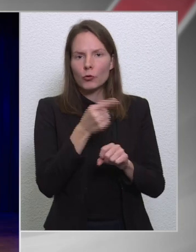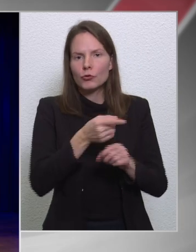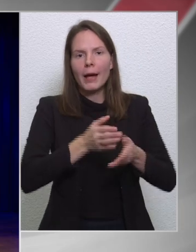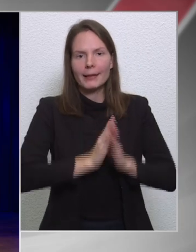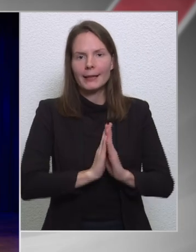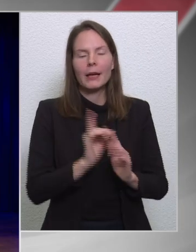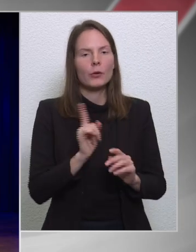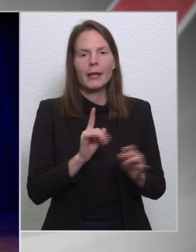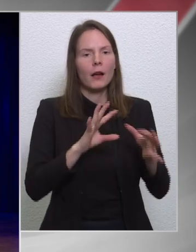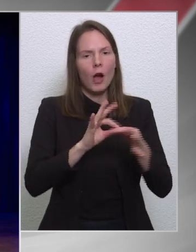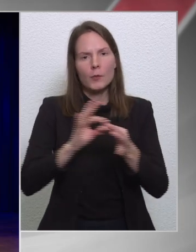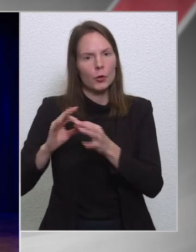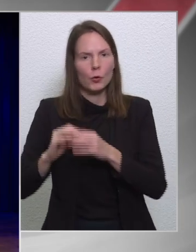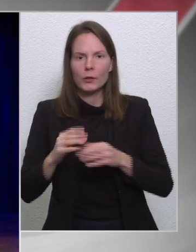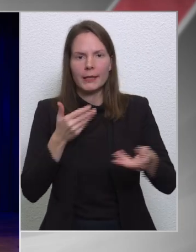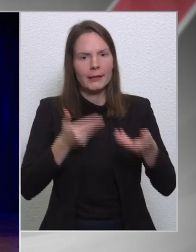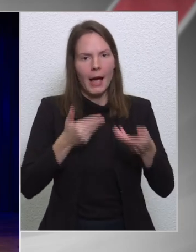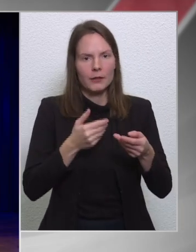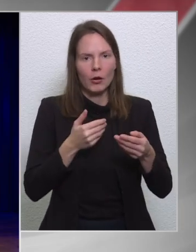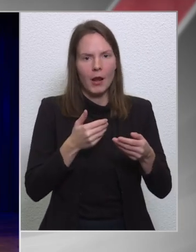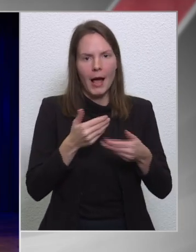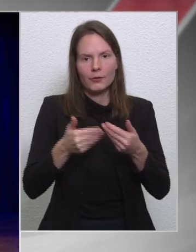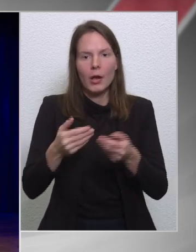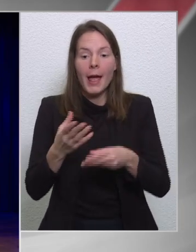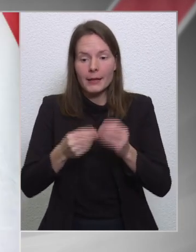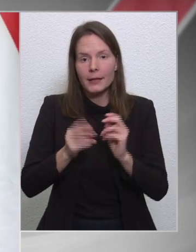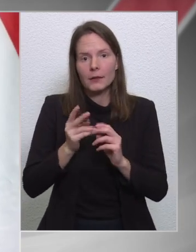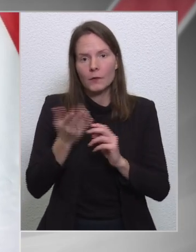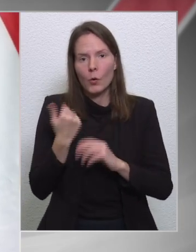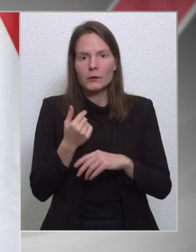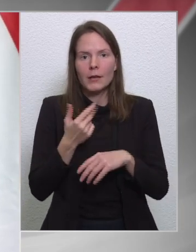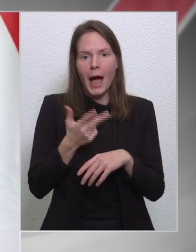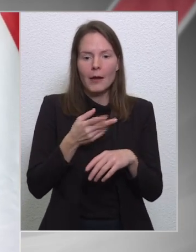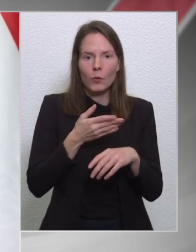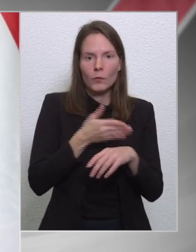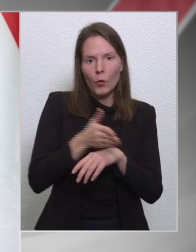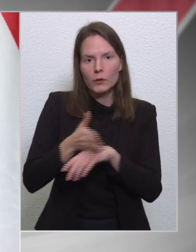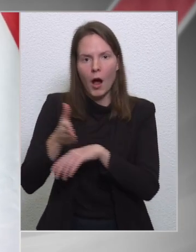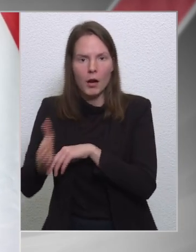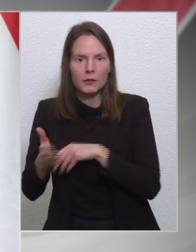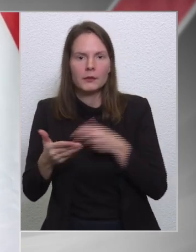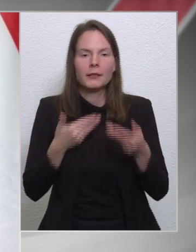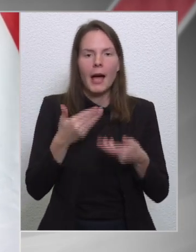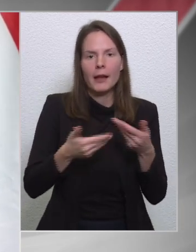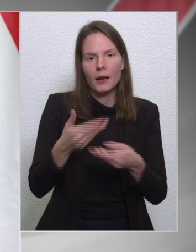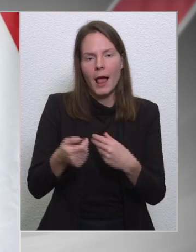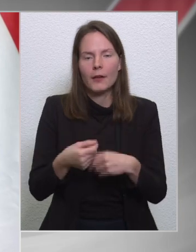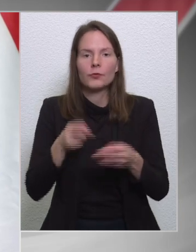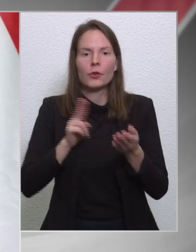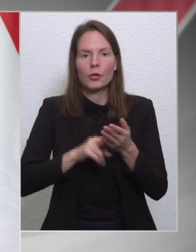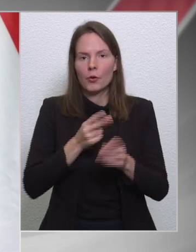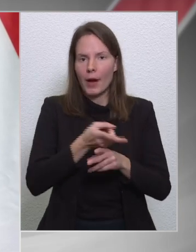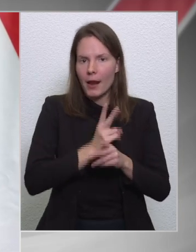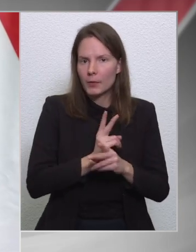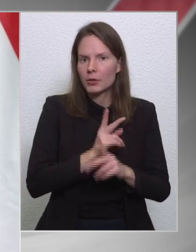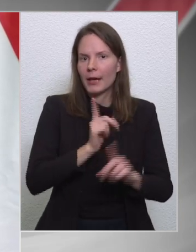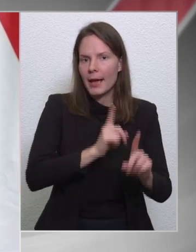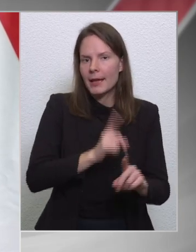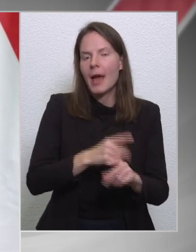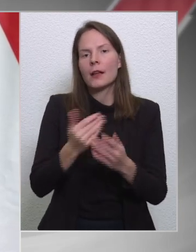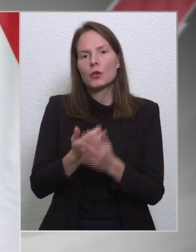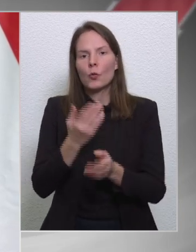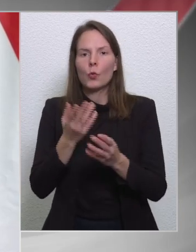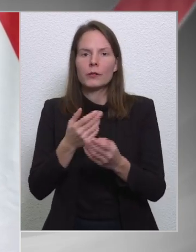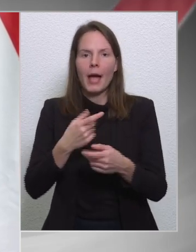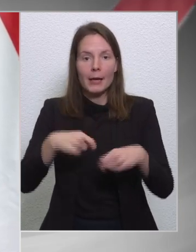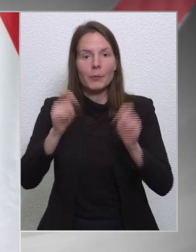összekötve semmilyen formában a tárgyalások. Nekünk ezért kellett három vonalon tárgyalni folyamatosan, ugye jogállamisági feltételességi eljárás, újjáépítési